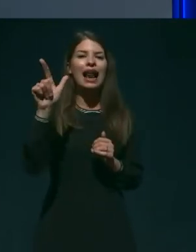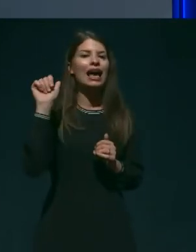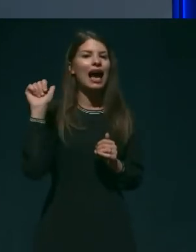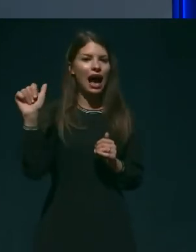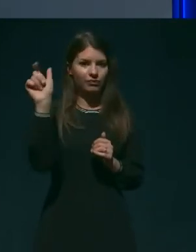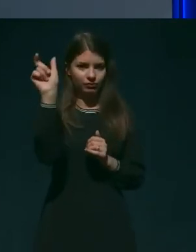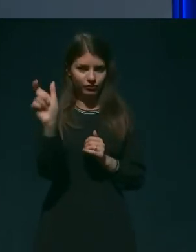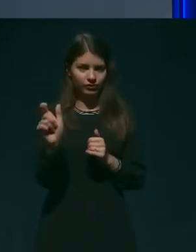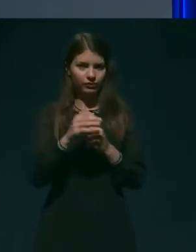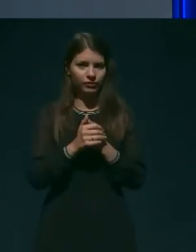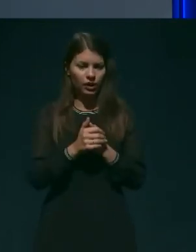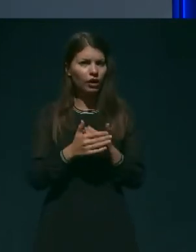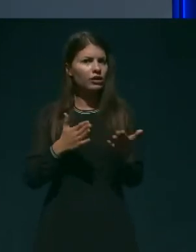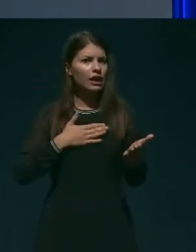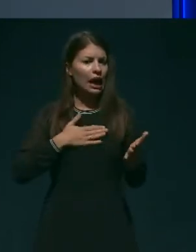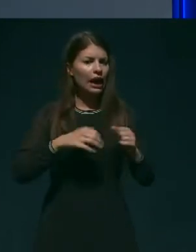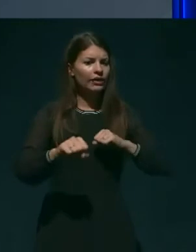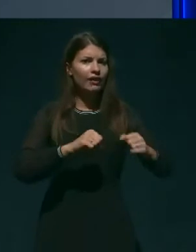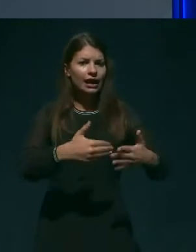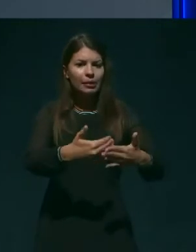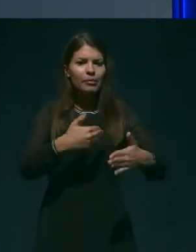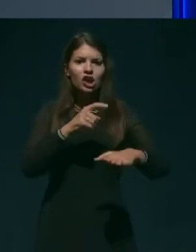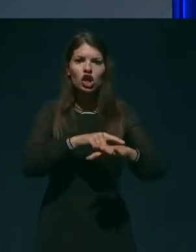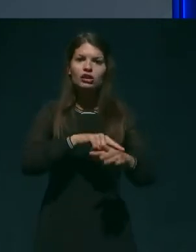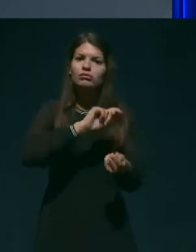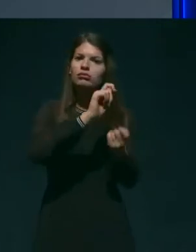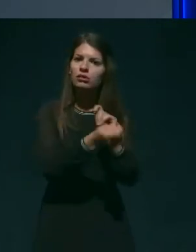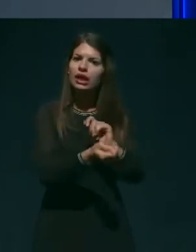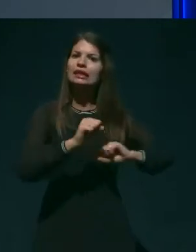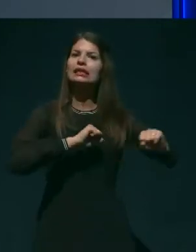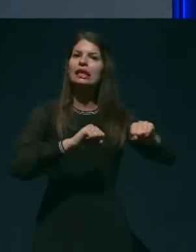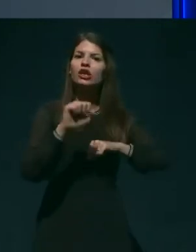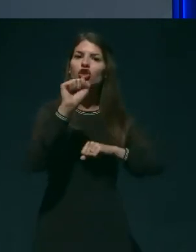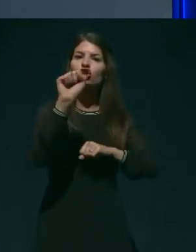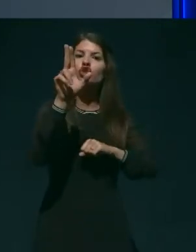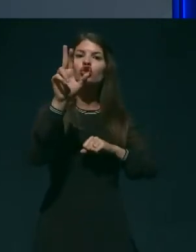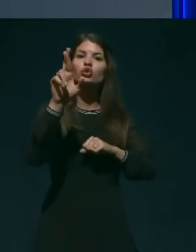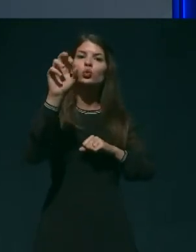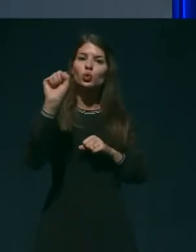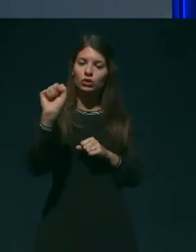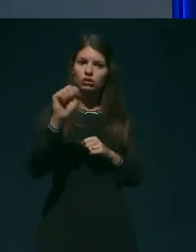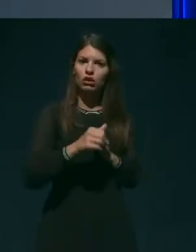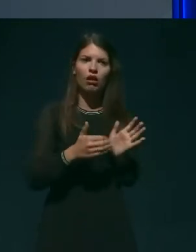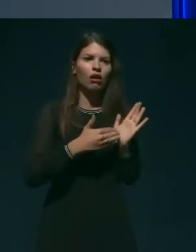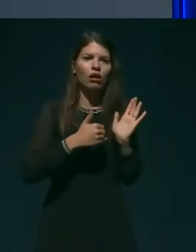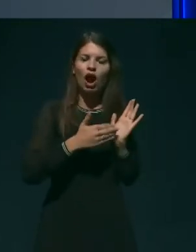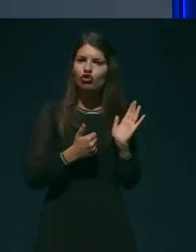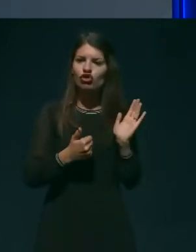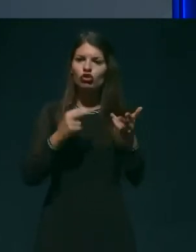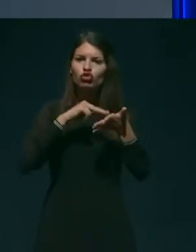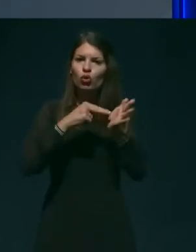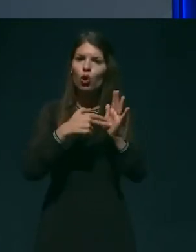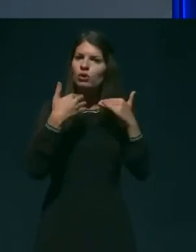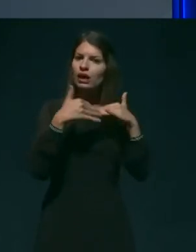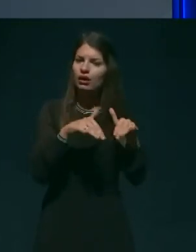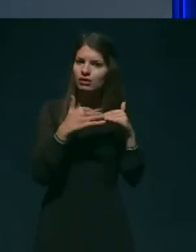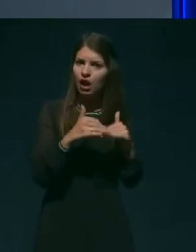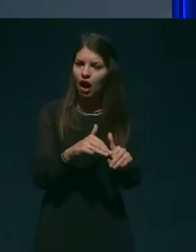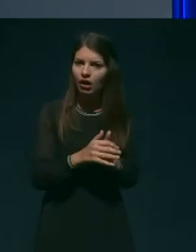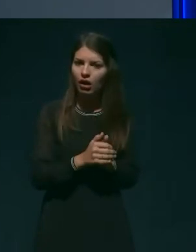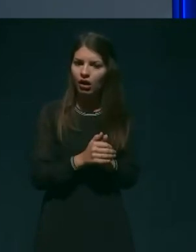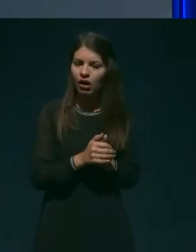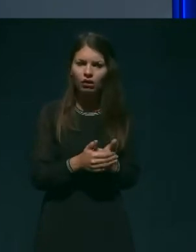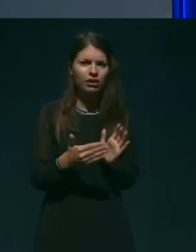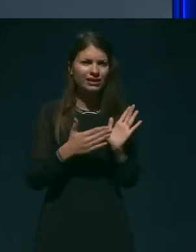vlada predčasno zamenjala direktorja Sursa? Kakšne so strokovne utemelitve? Zakaj je to